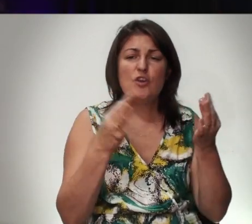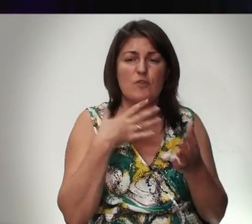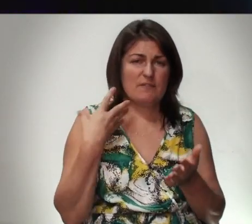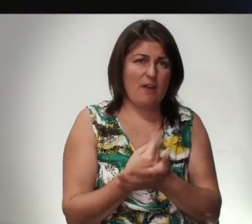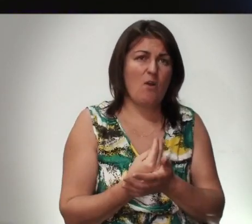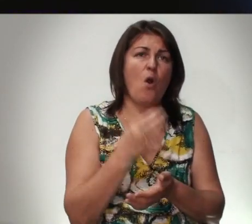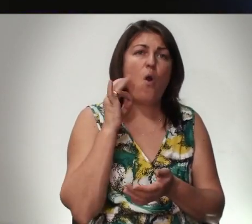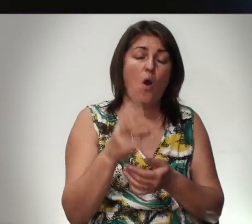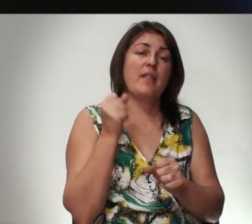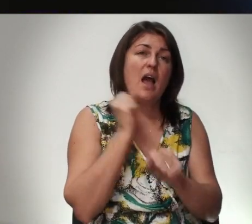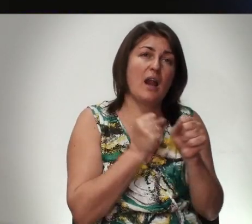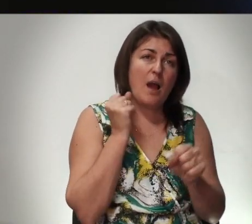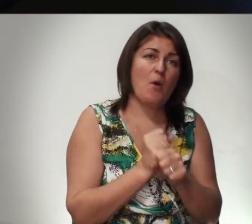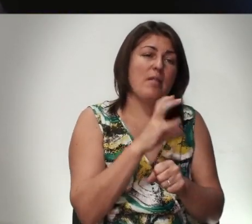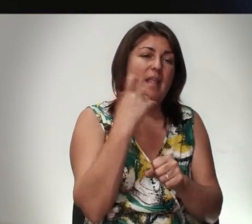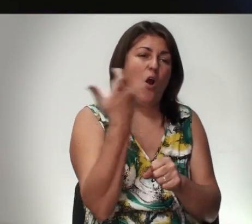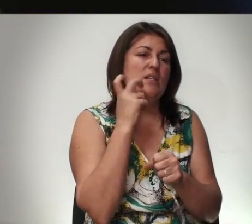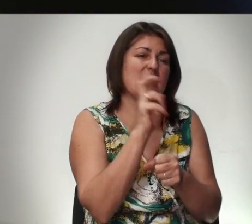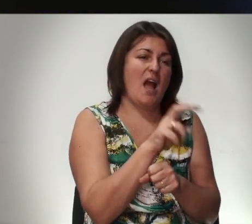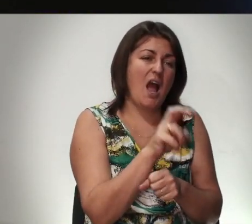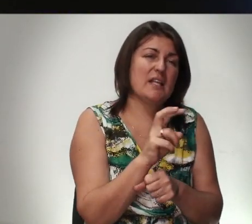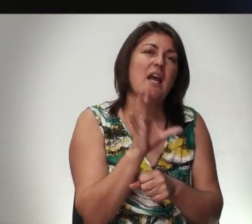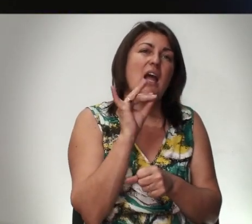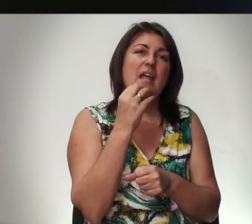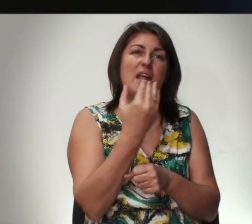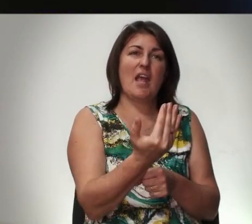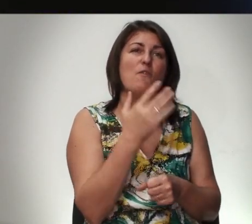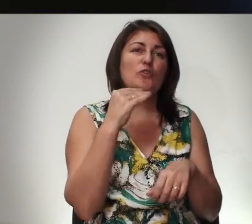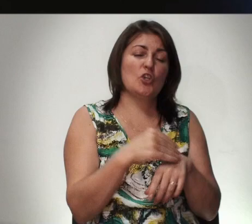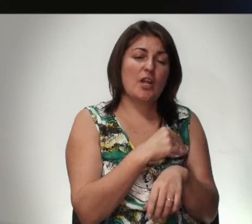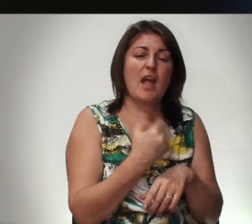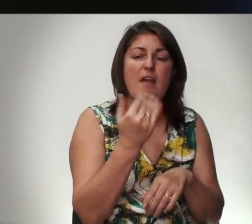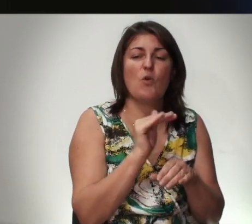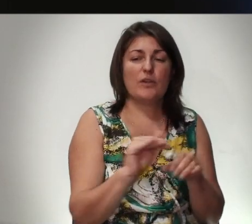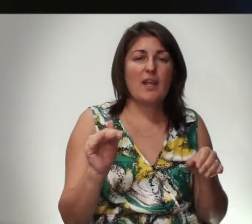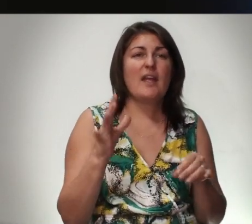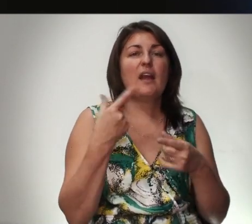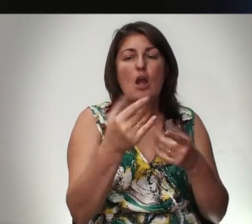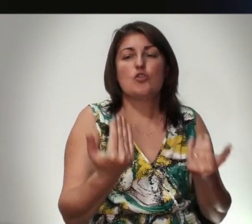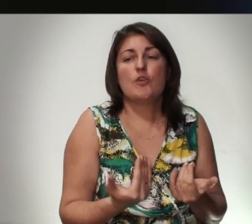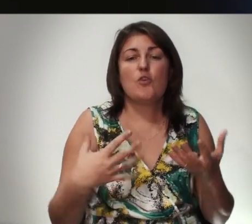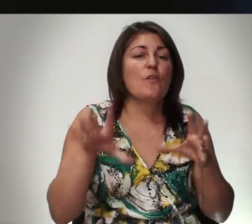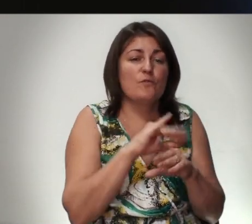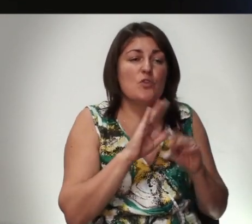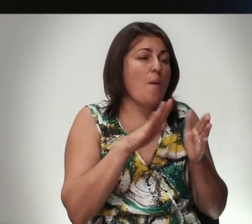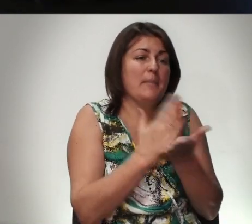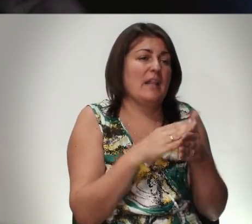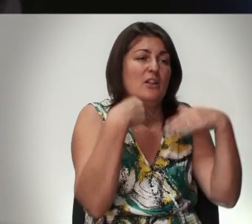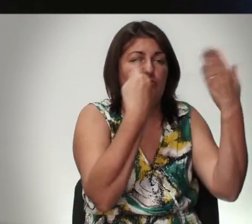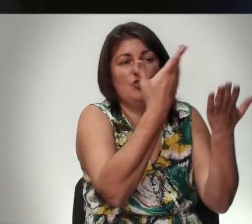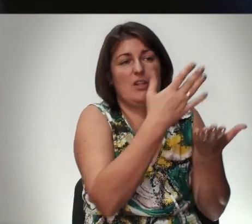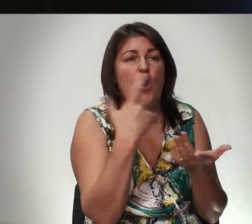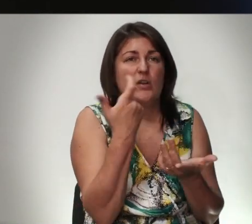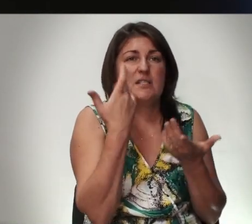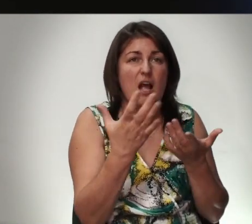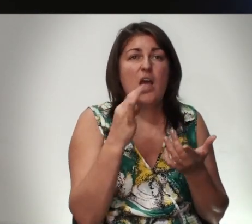Он работает На хозяина Его Жена Его дети И где он живет Все принадлежит хозяину